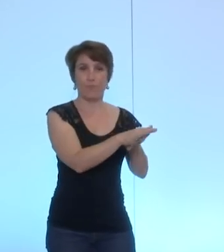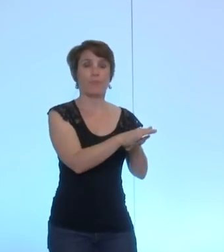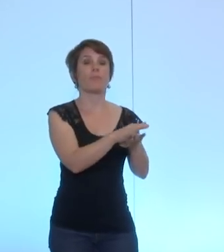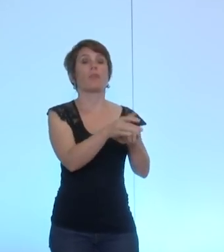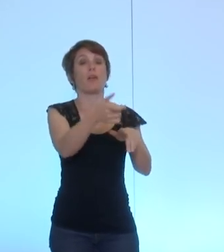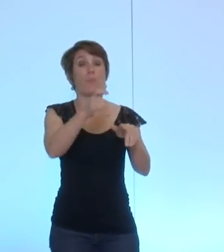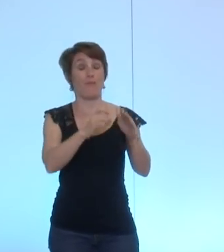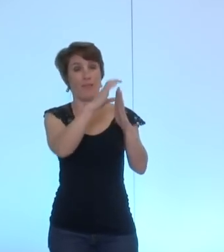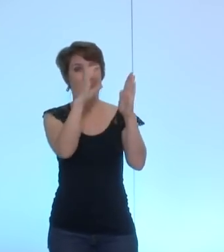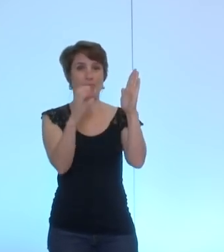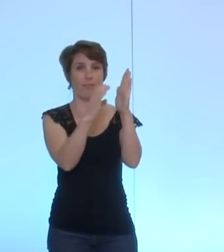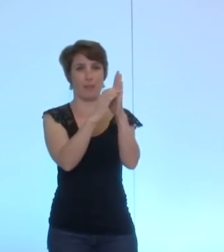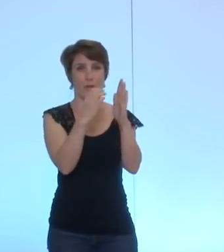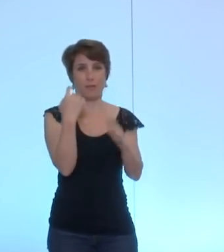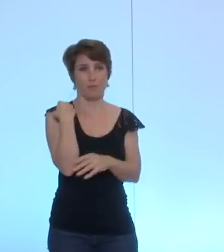délibération numéro 5